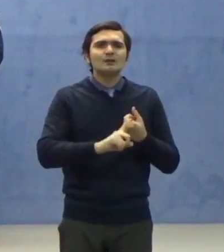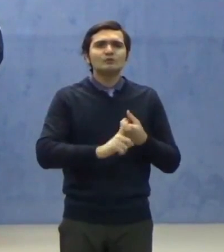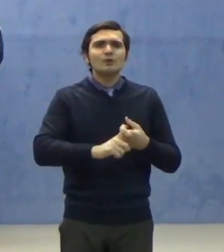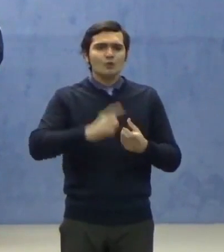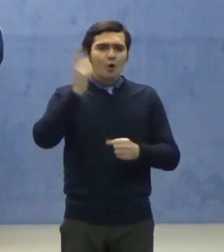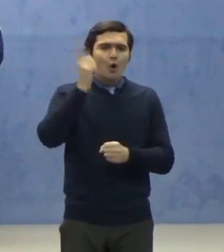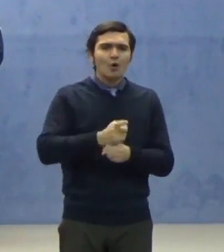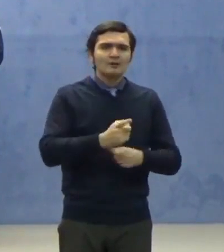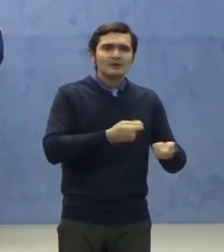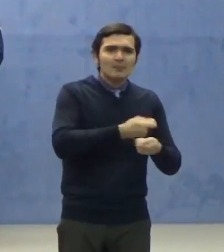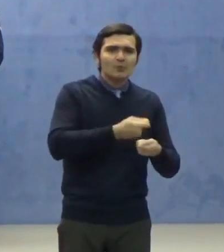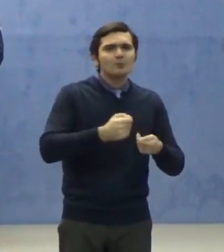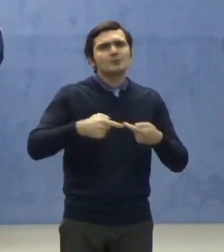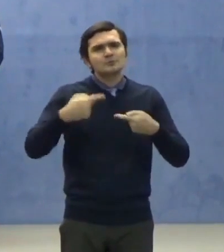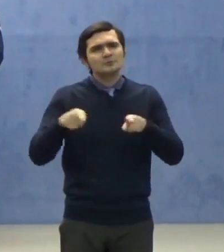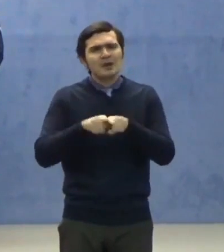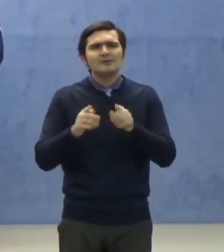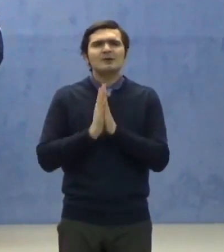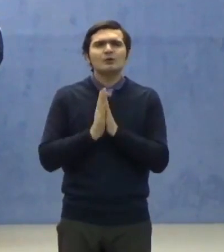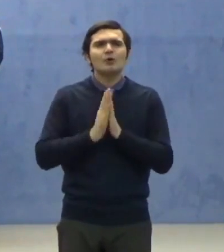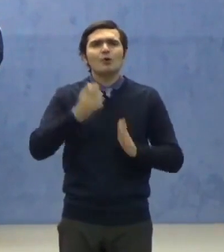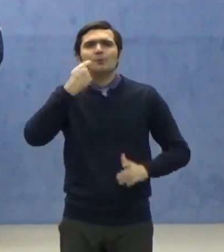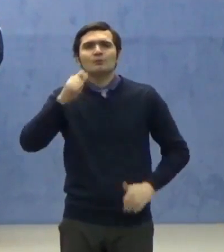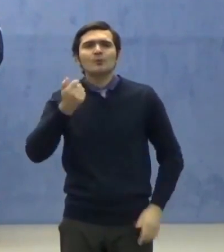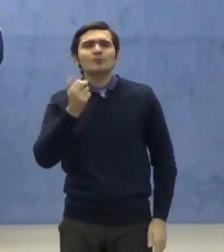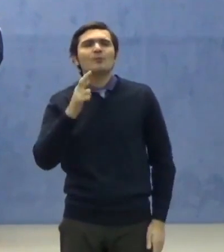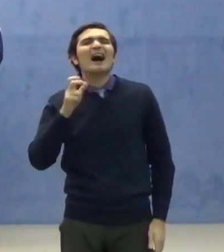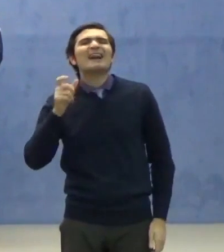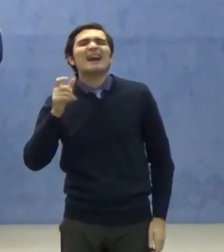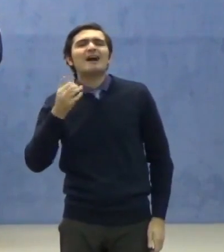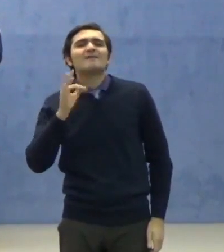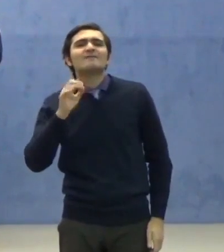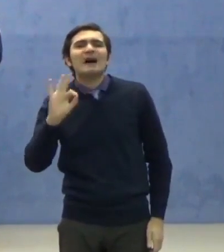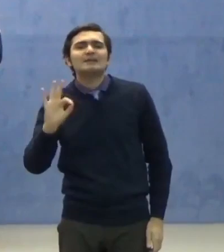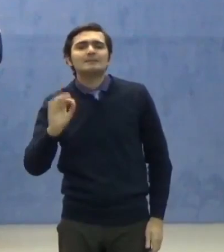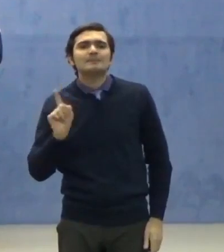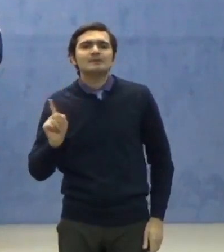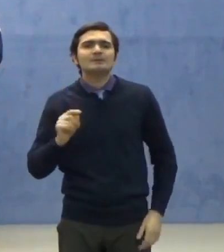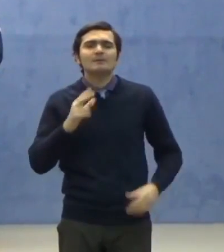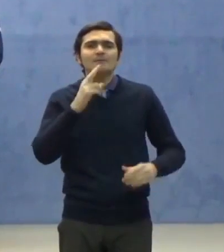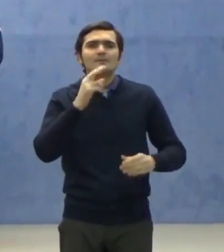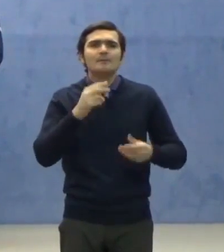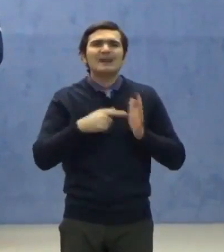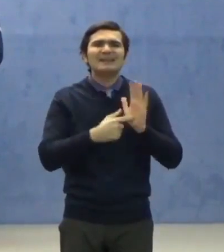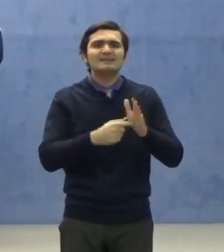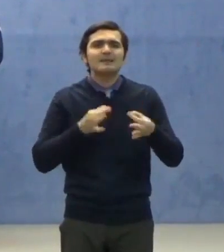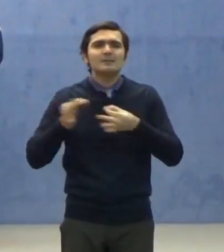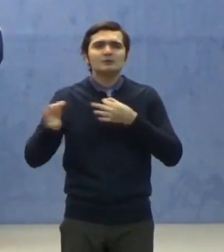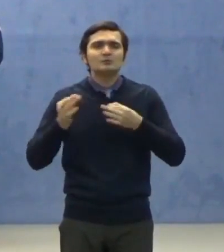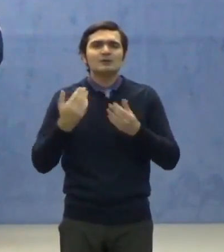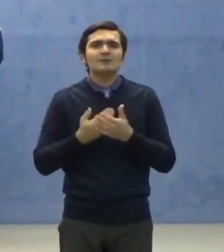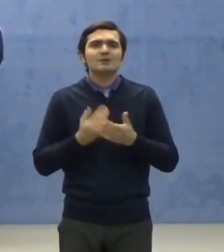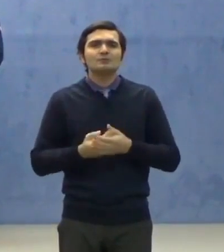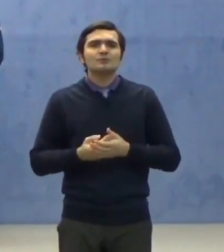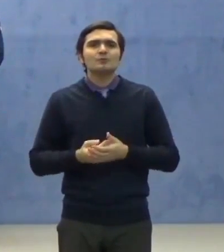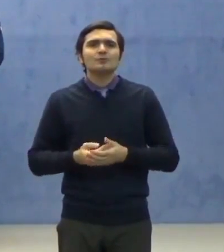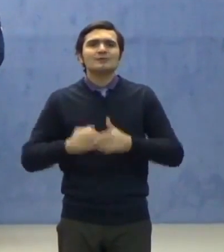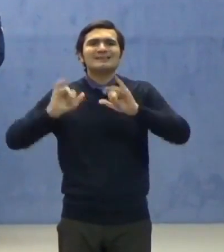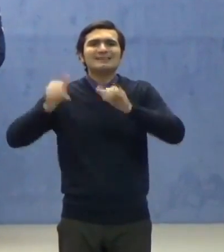și pe domnul Arafat pe cele ce țin de componenta de situații de urgență.